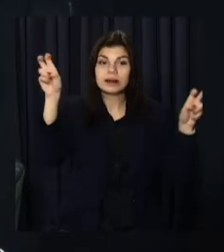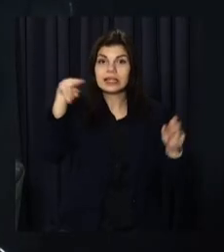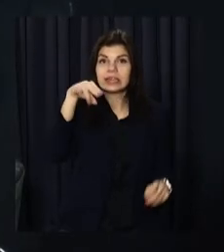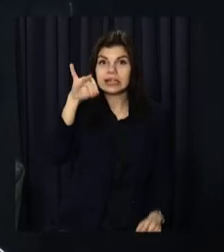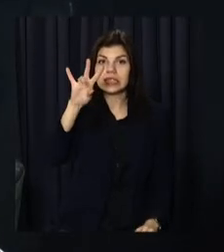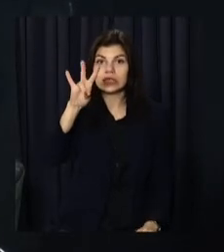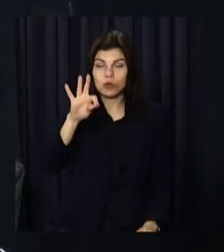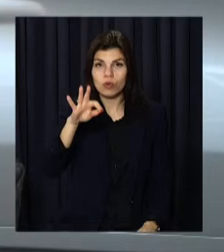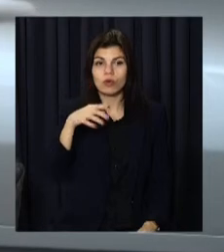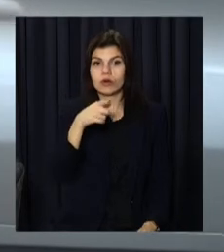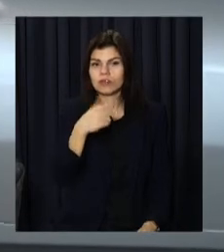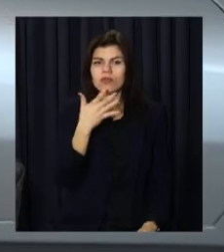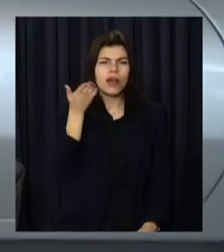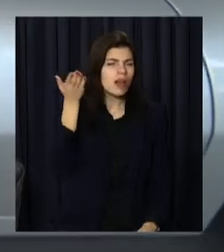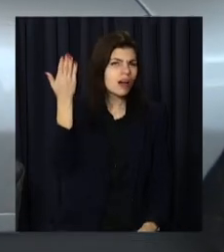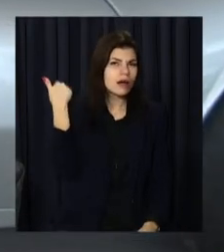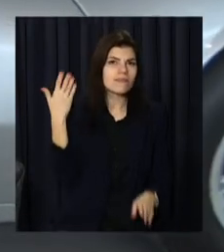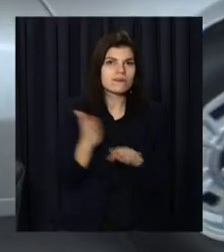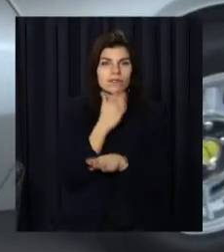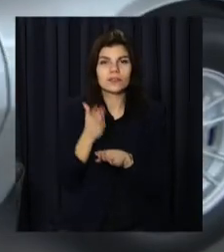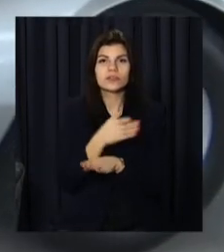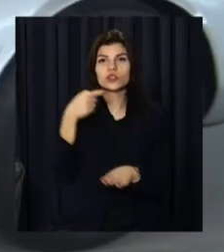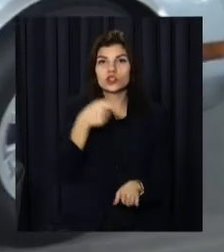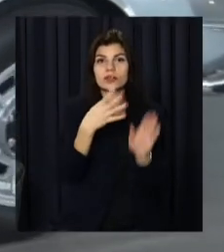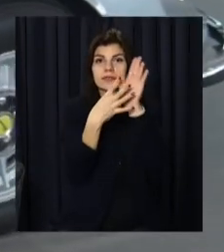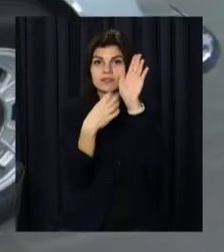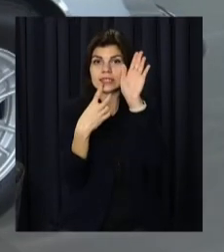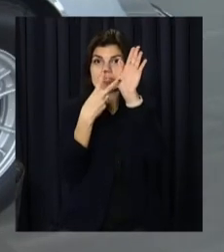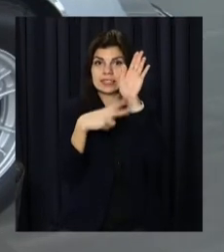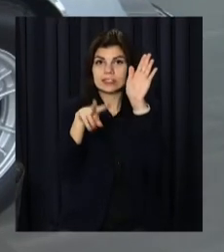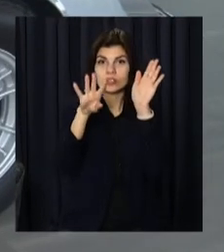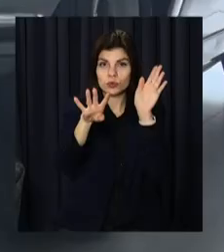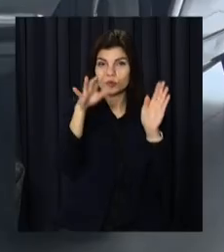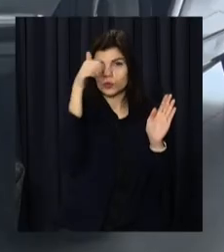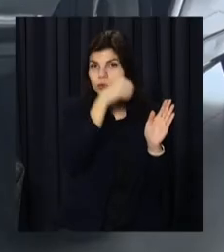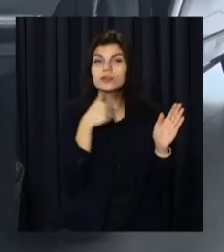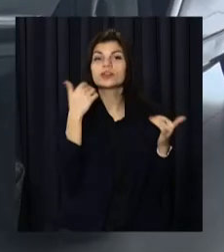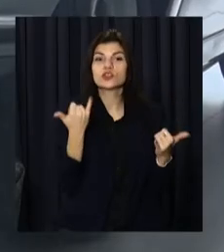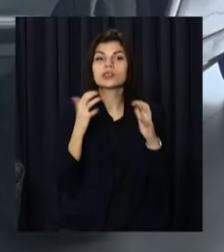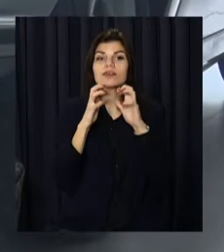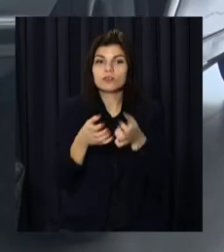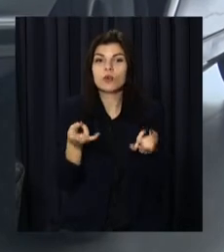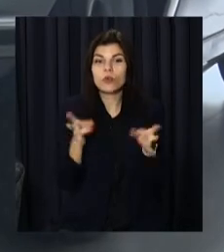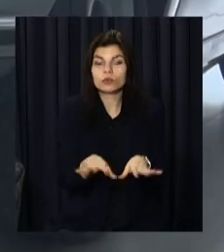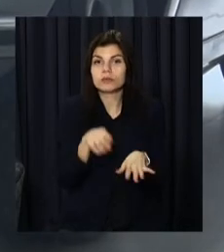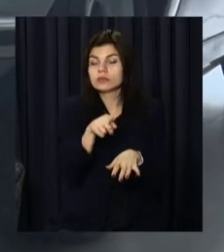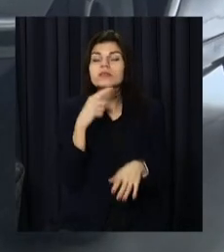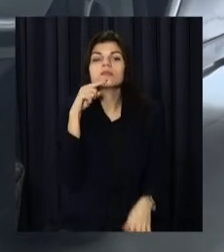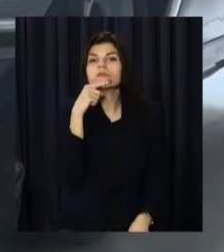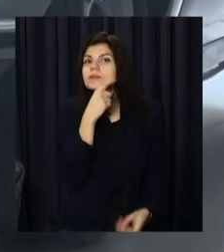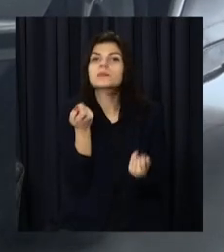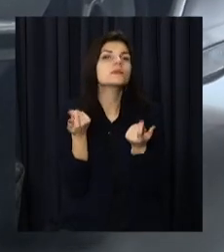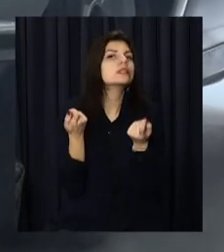половиною тисяч, які були випущені концерном «Феррарі» в 1974 році. Зараз у світі залишилися одиниці таких